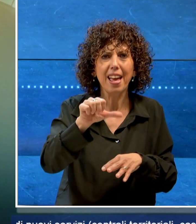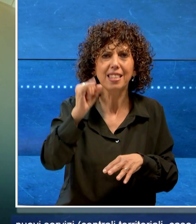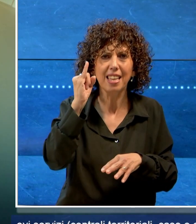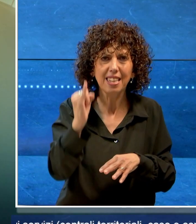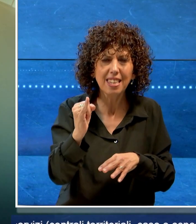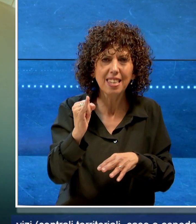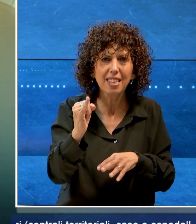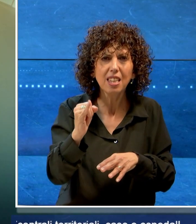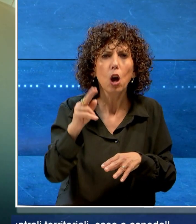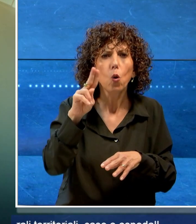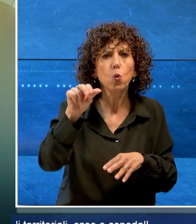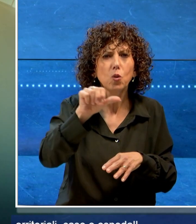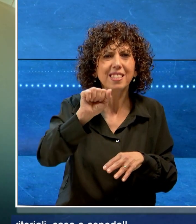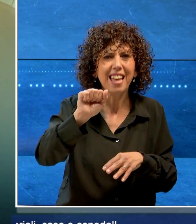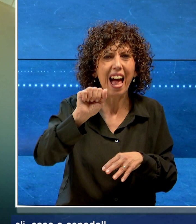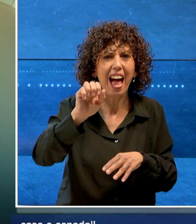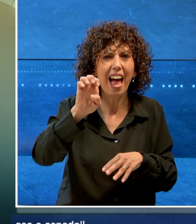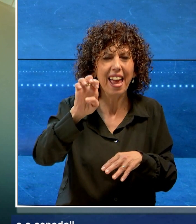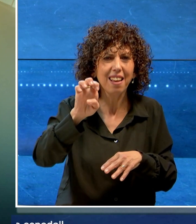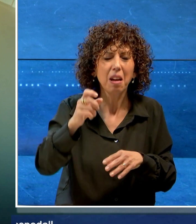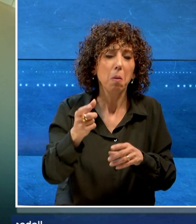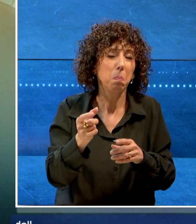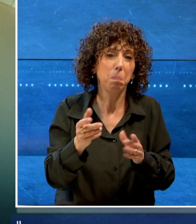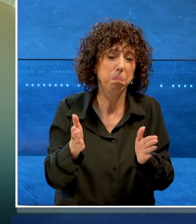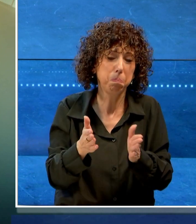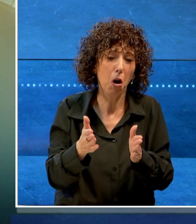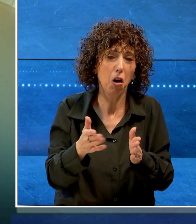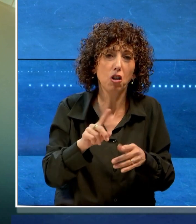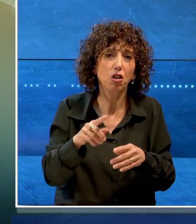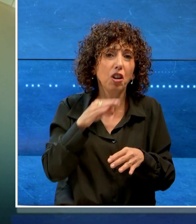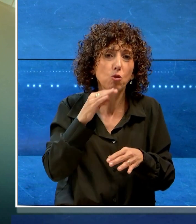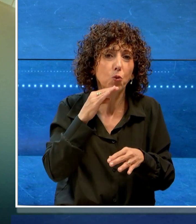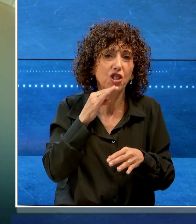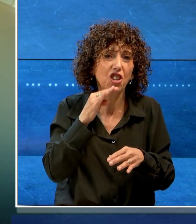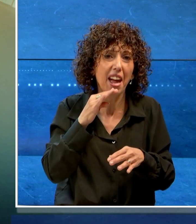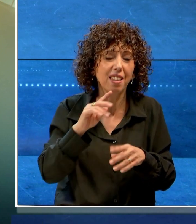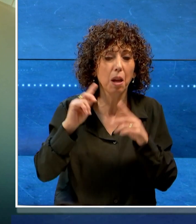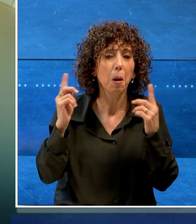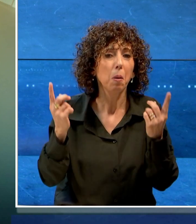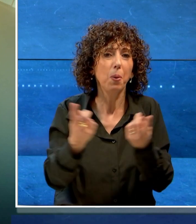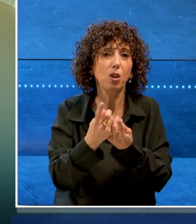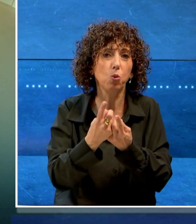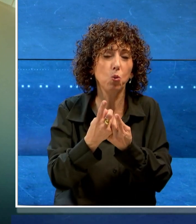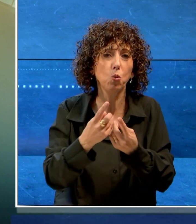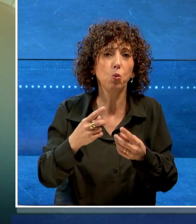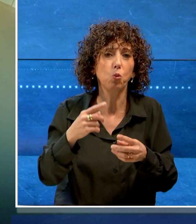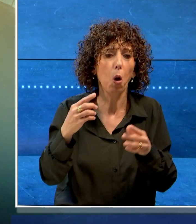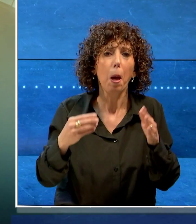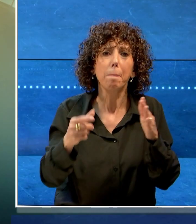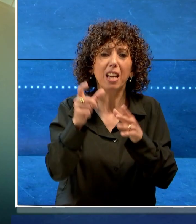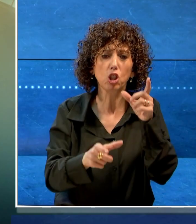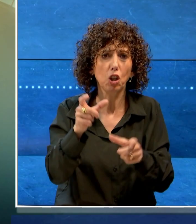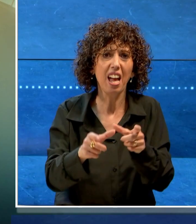USAE, si tratta di un piccolo contingente che non copre adeguatamente i vuoti di organico,